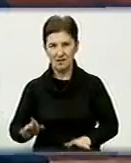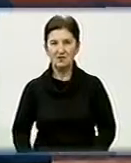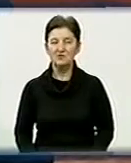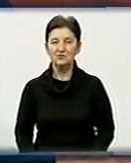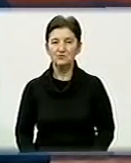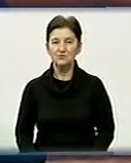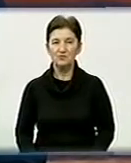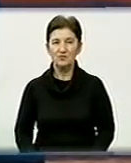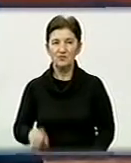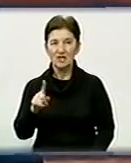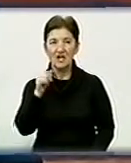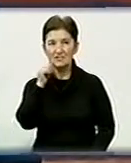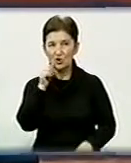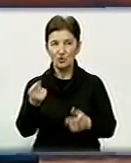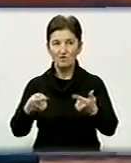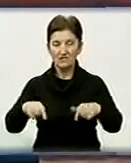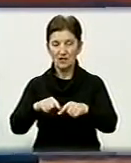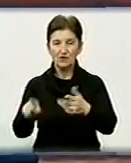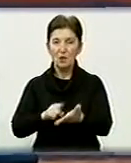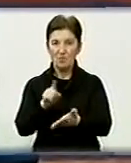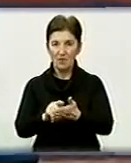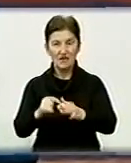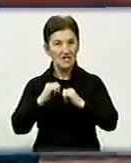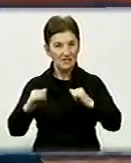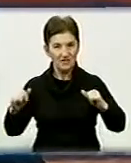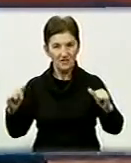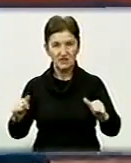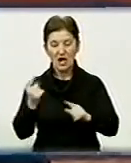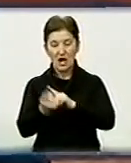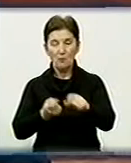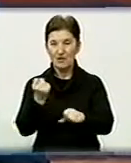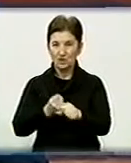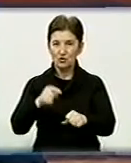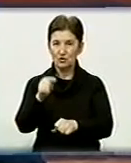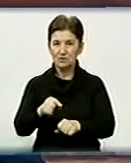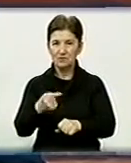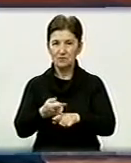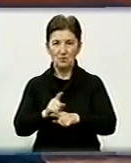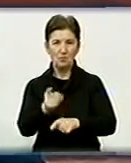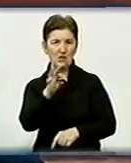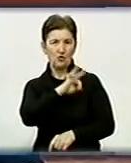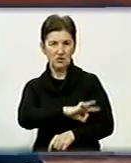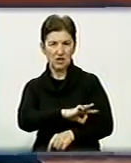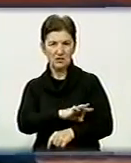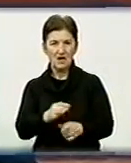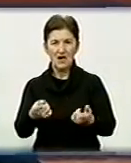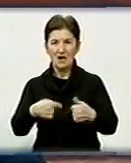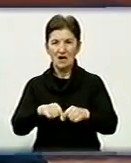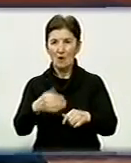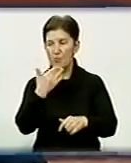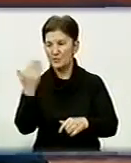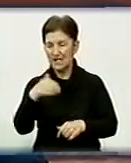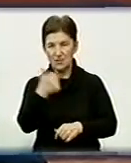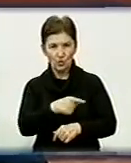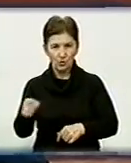Цукрова галузь має розвиватись. Вирушування сировини та її переробка цього року серед пріоритетів аграрного сектору області. Останніми роками